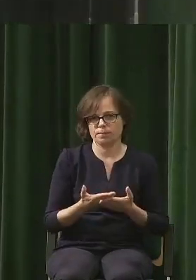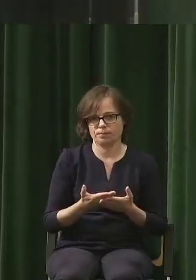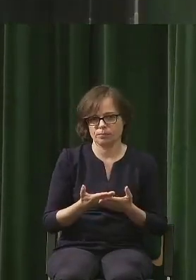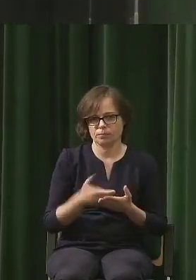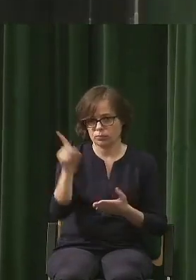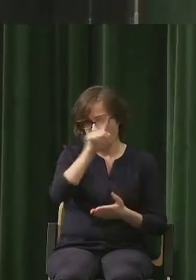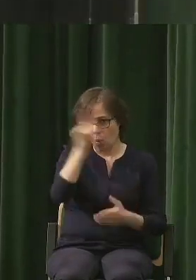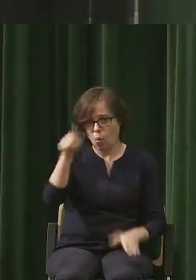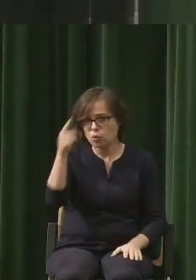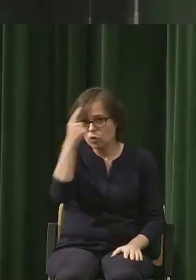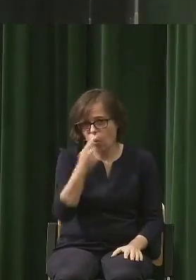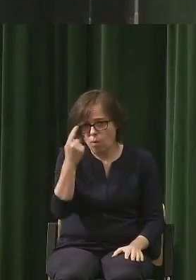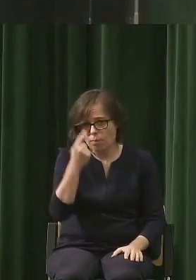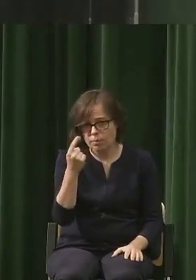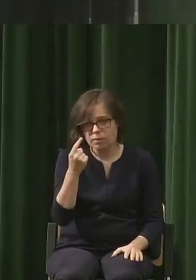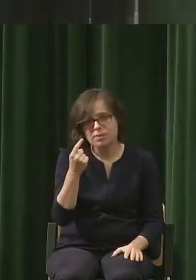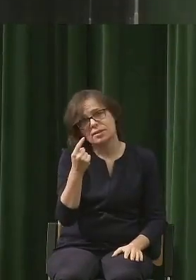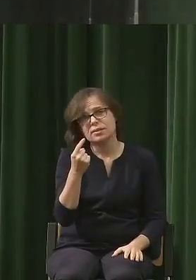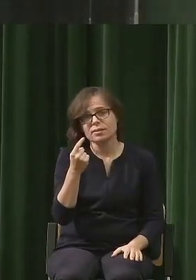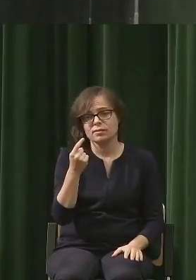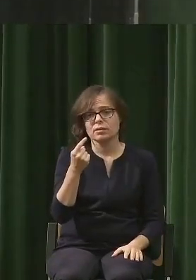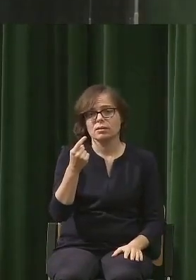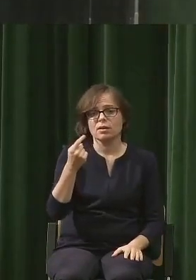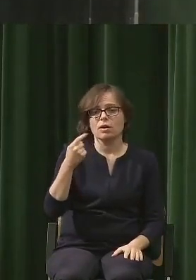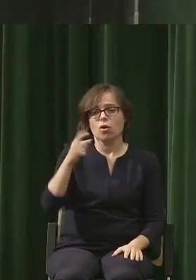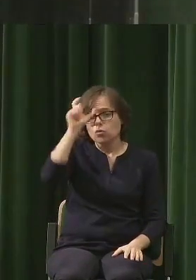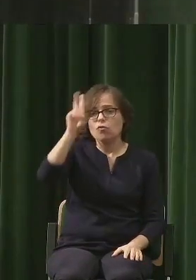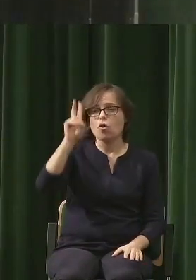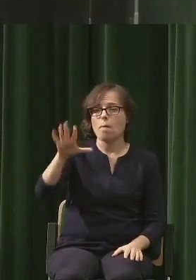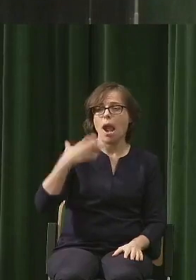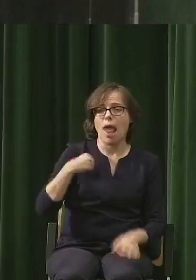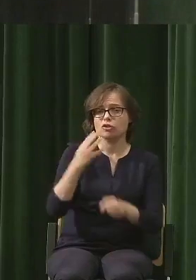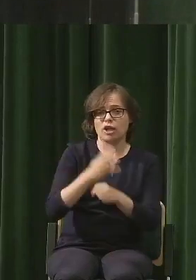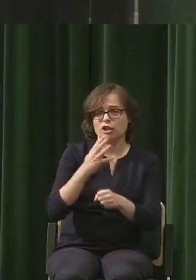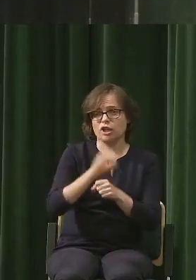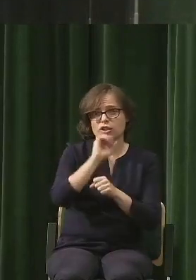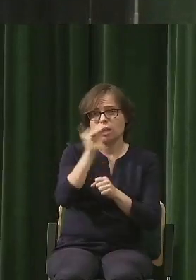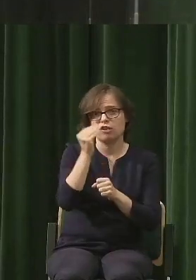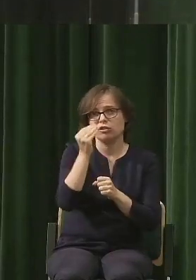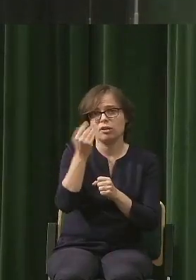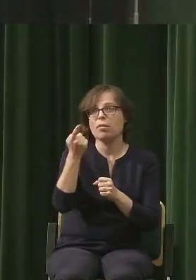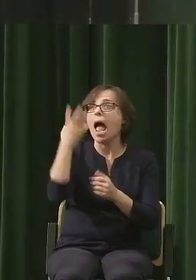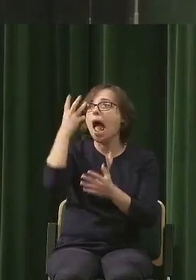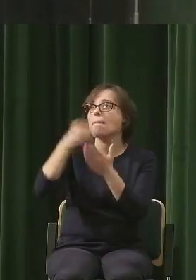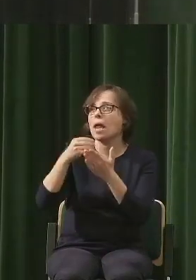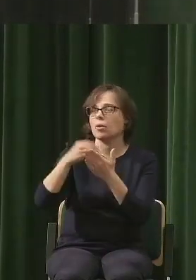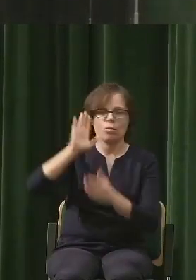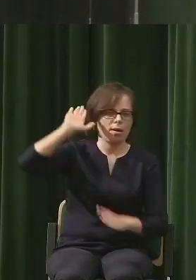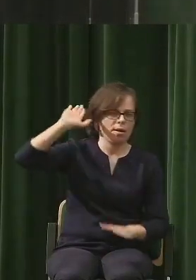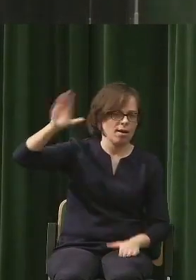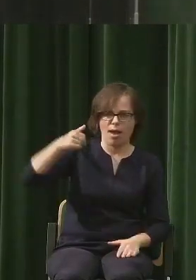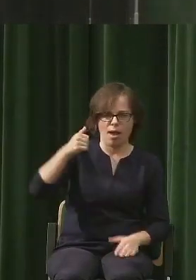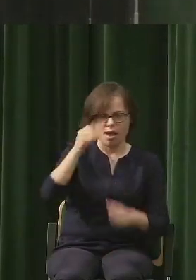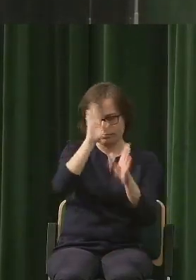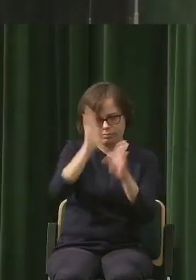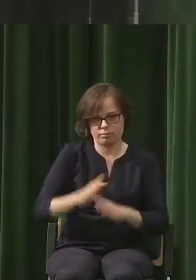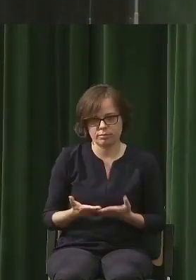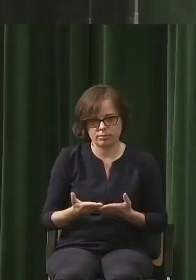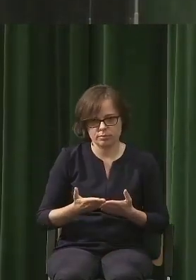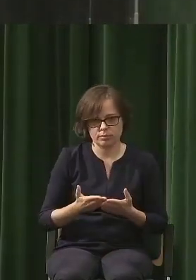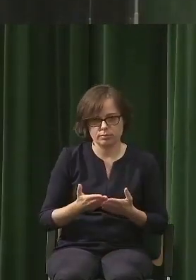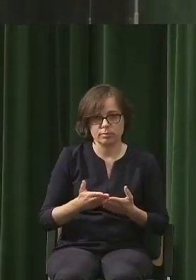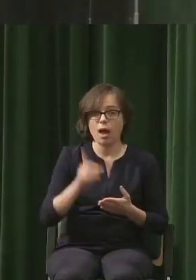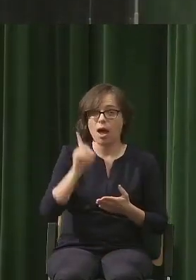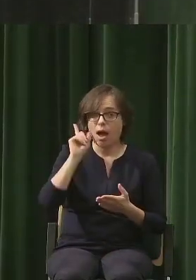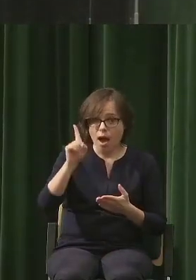nie, no człowiek w wieku 30 lat, 40 nie myśli po prostu o emeryturze, a w tym momencie Taler mówi, no to państwo właśnie powinno troszkę